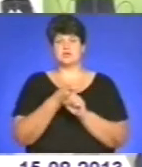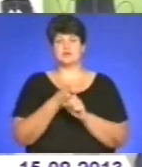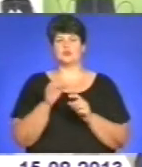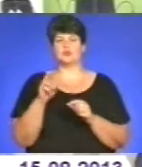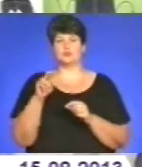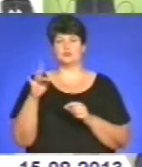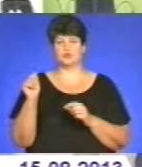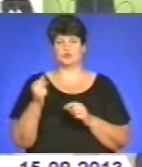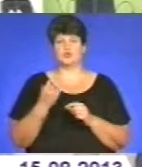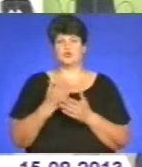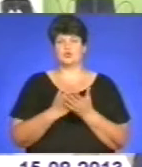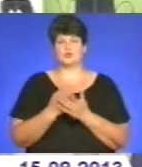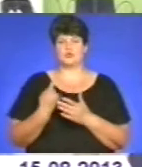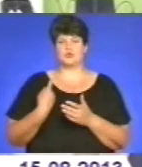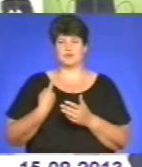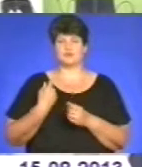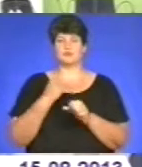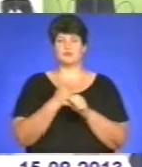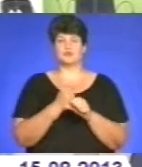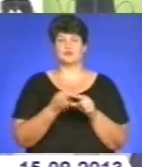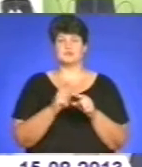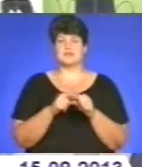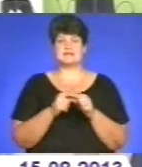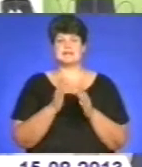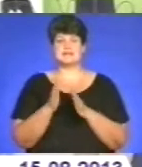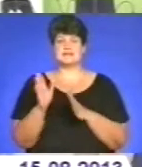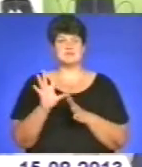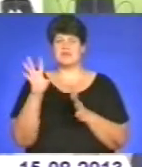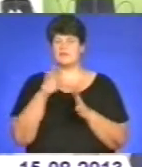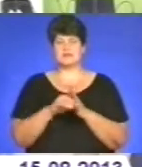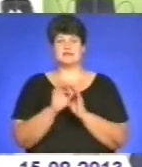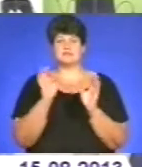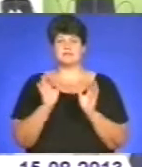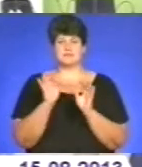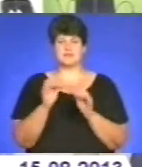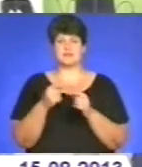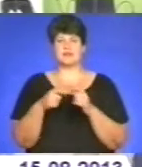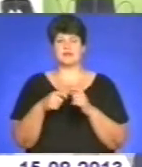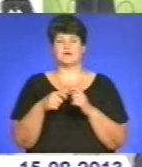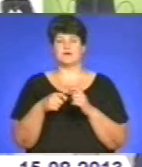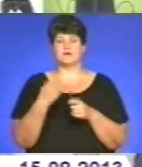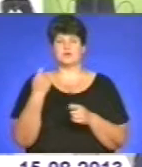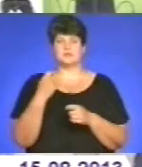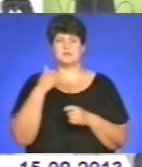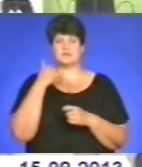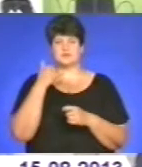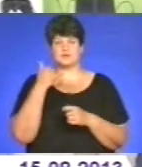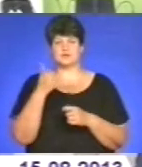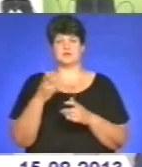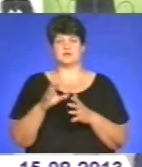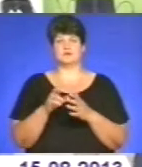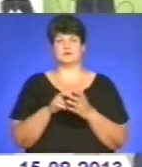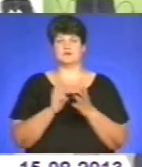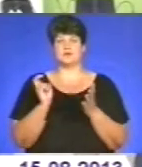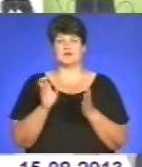служби охорони. На роботу такої системи не вплине ні пошкодження телефонного зв'язку, ні вимкнення електроживлення.